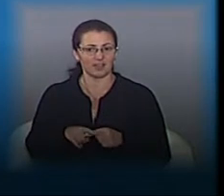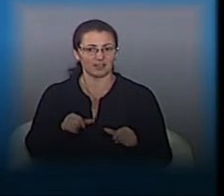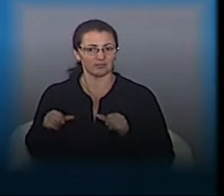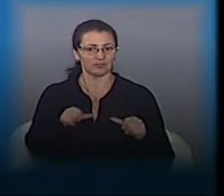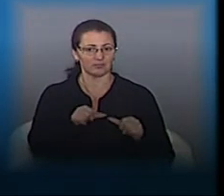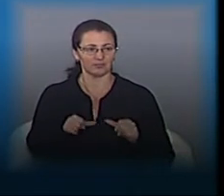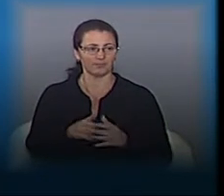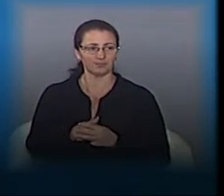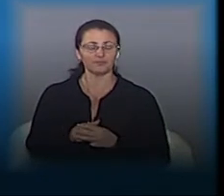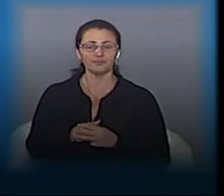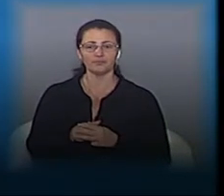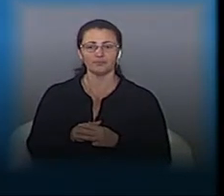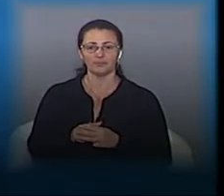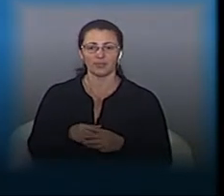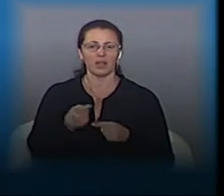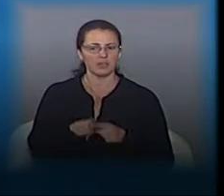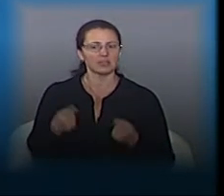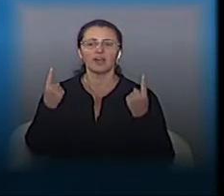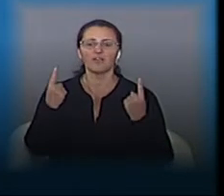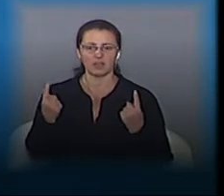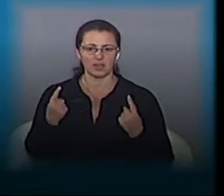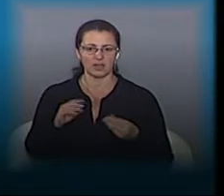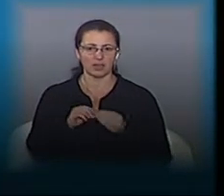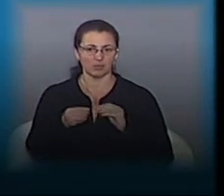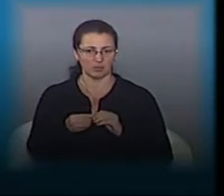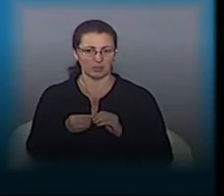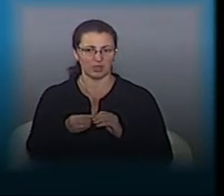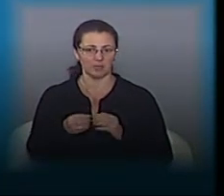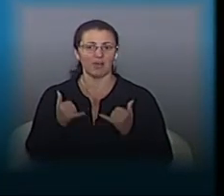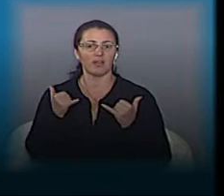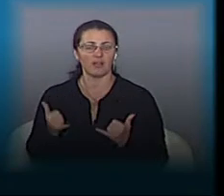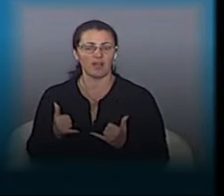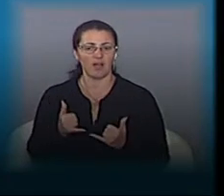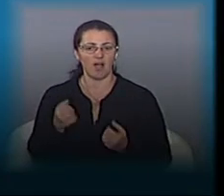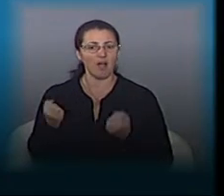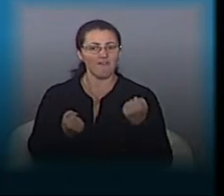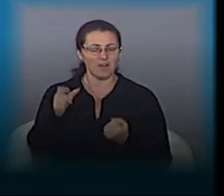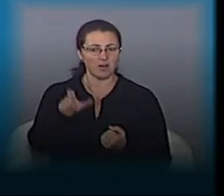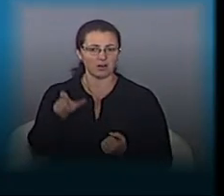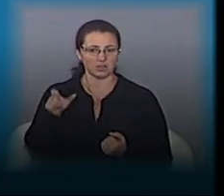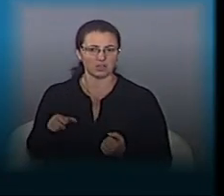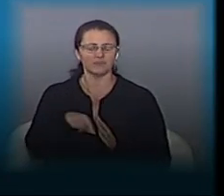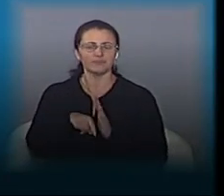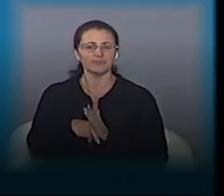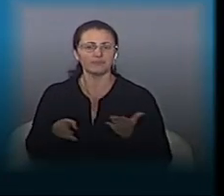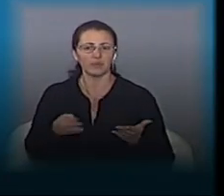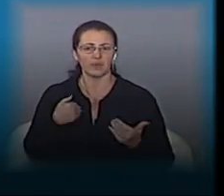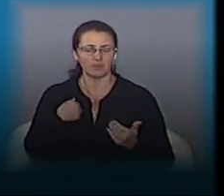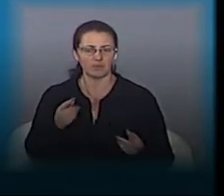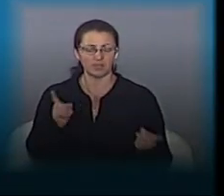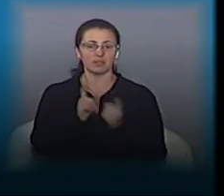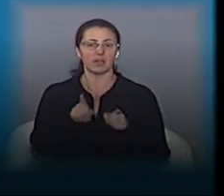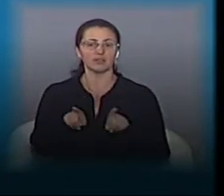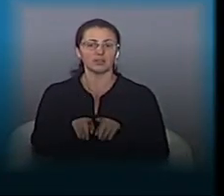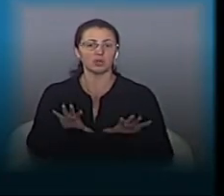звичайно, це велика проблема. І проблема для водіїв в якому плані? Ми стикалися з такою ситуацією, що